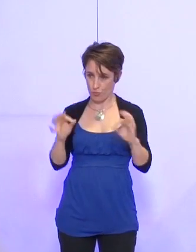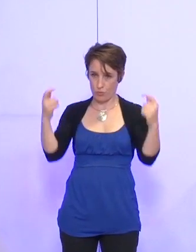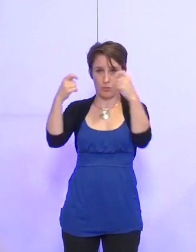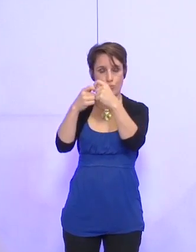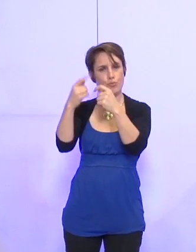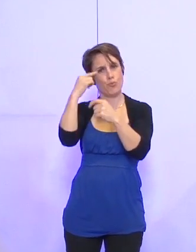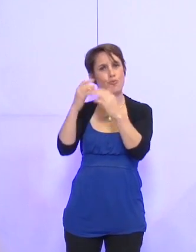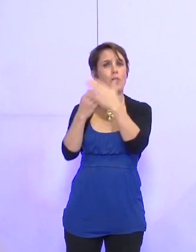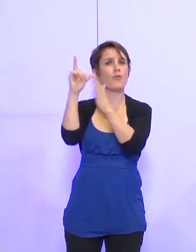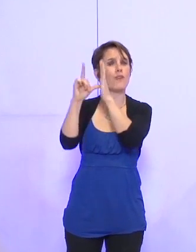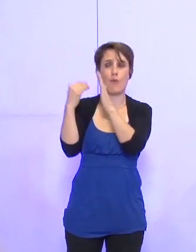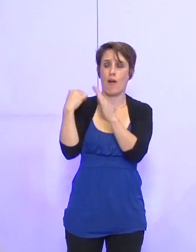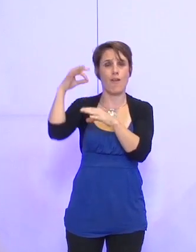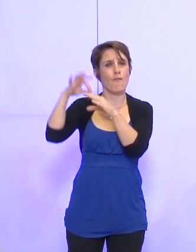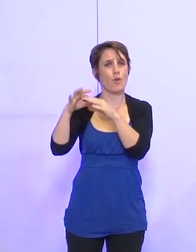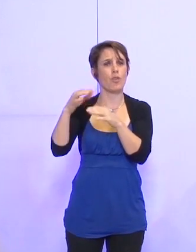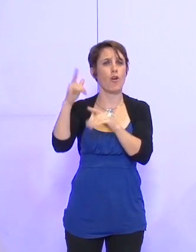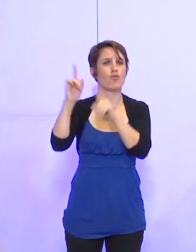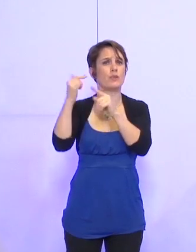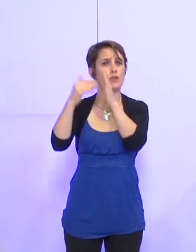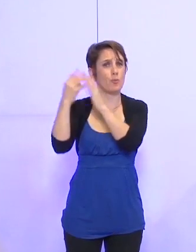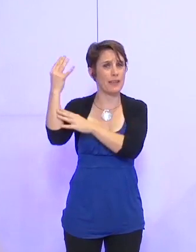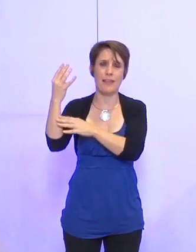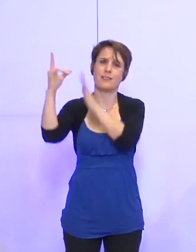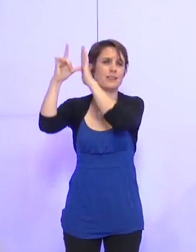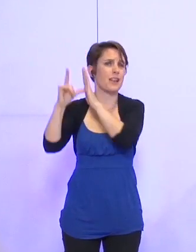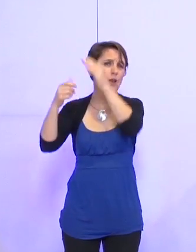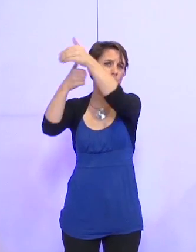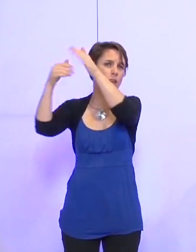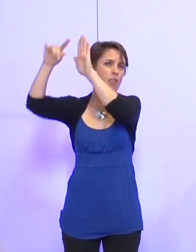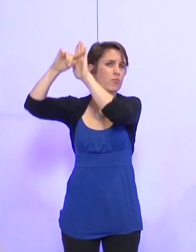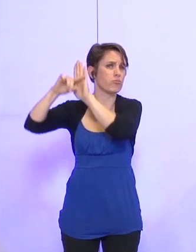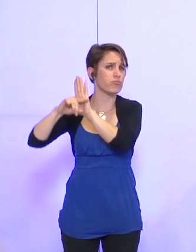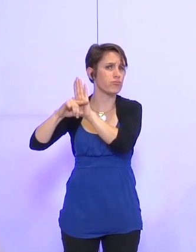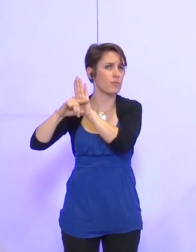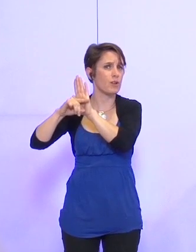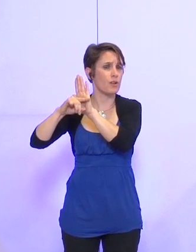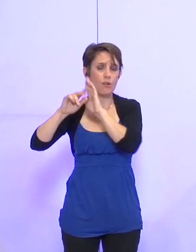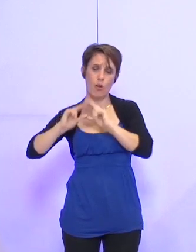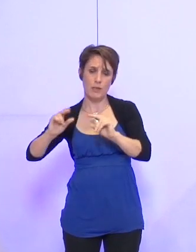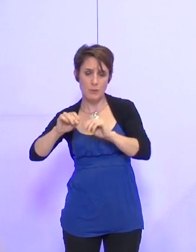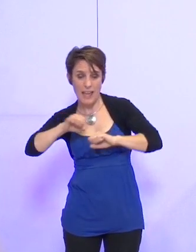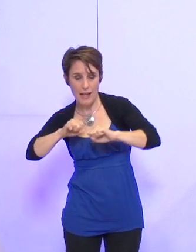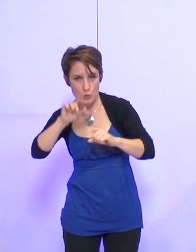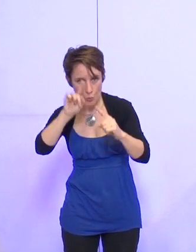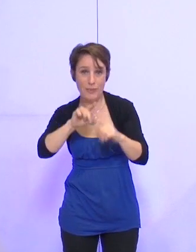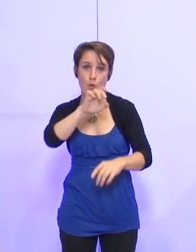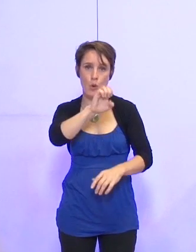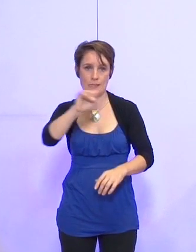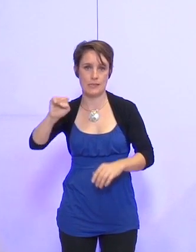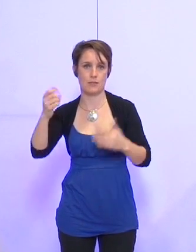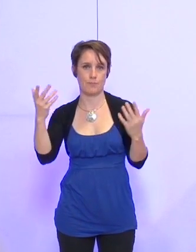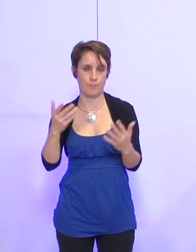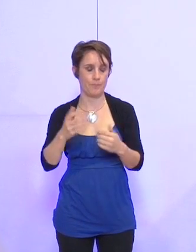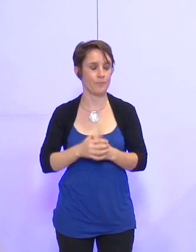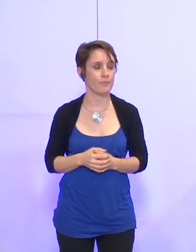juin juillet 2004, une loi cadre qui redéfinit les actions sur l'ESS. La